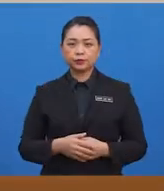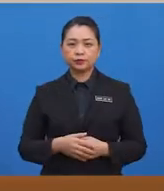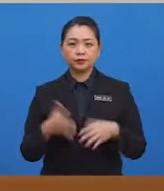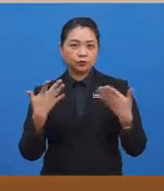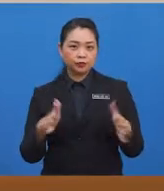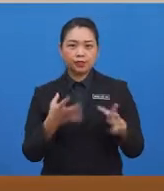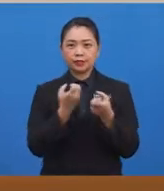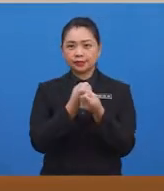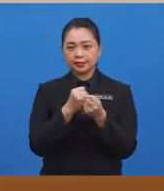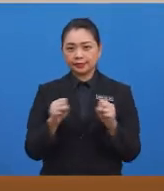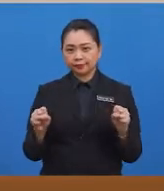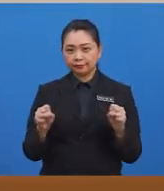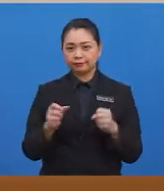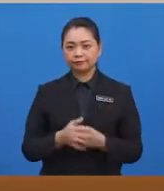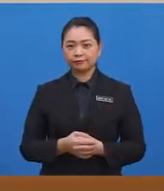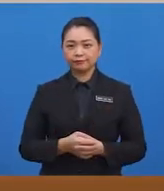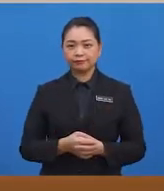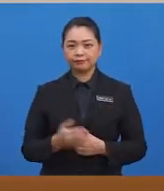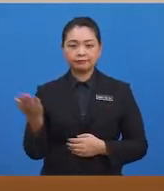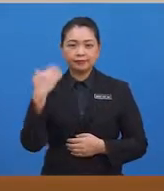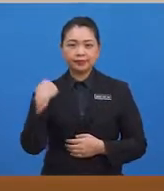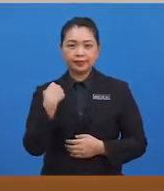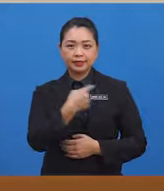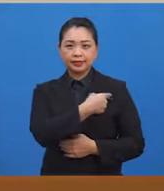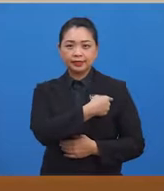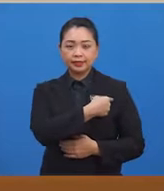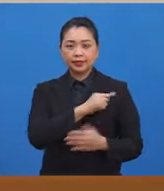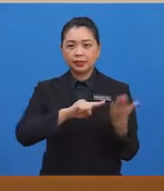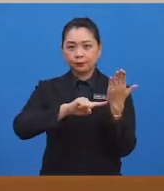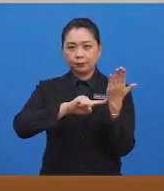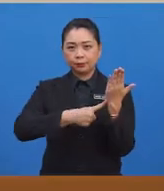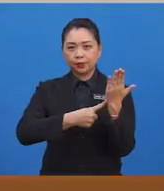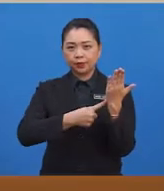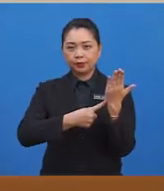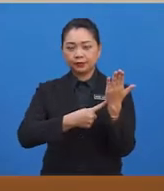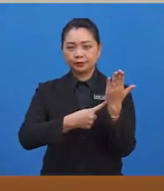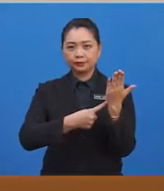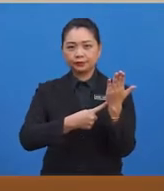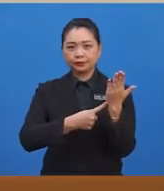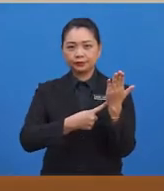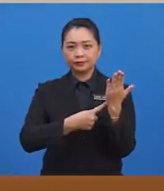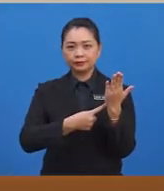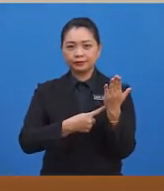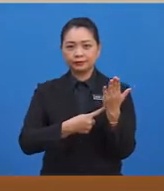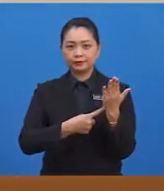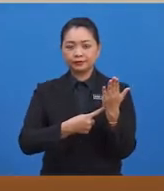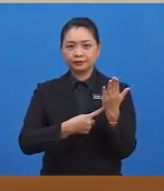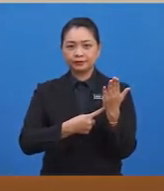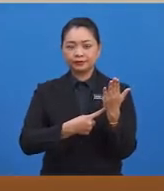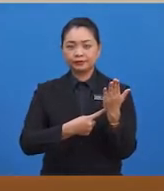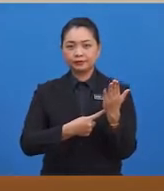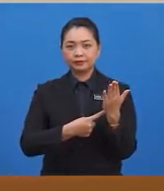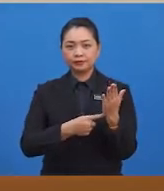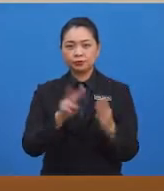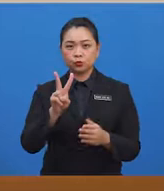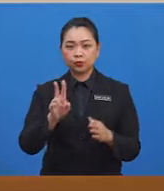Mari bersenam bersama Cik Gusari. Adik-adik sudah bersedia? Mari kita